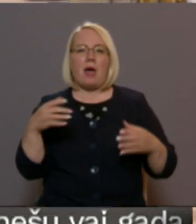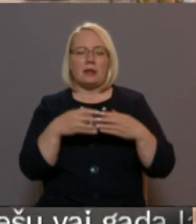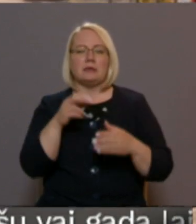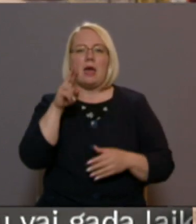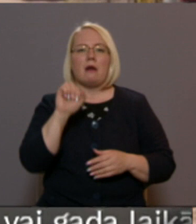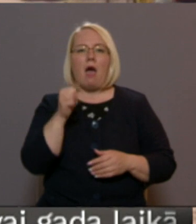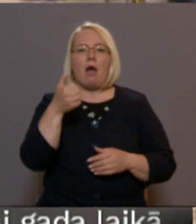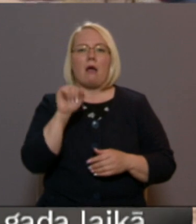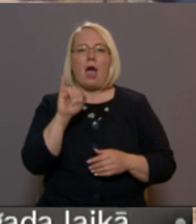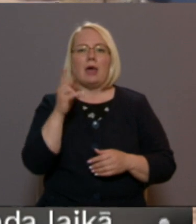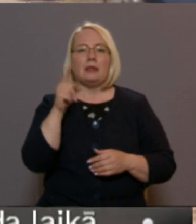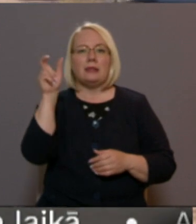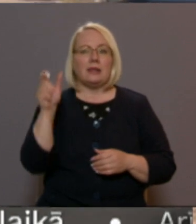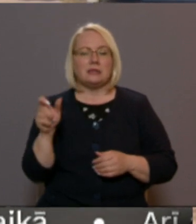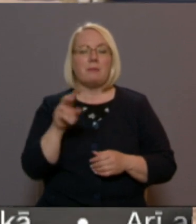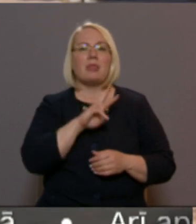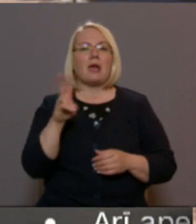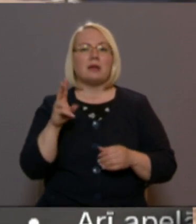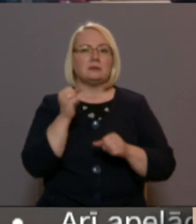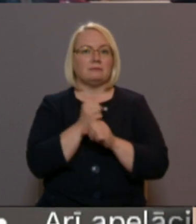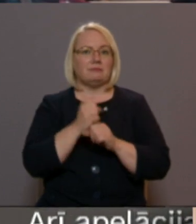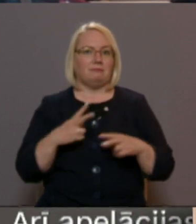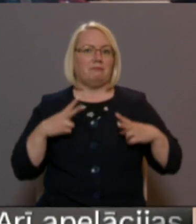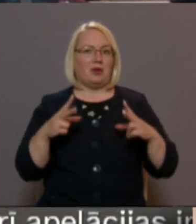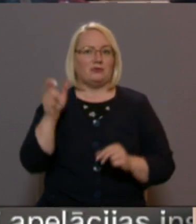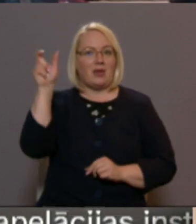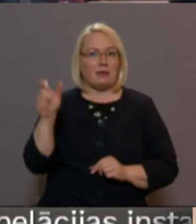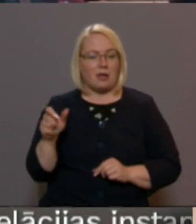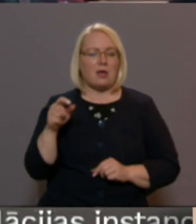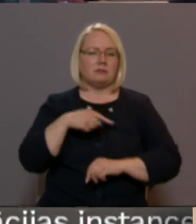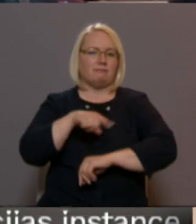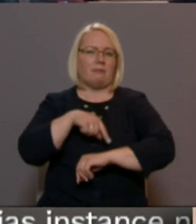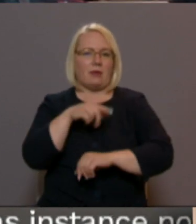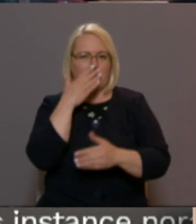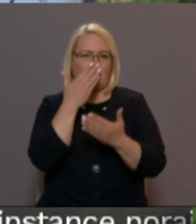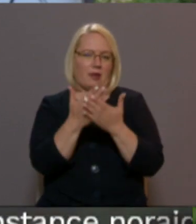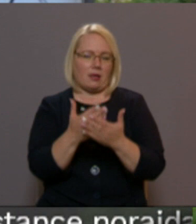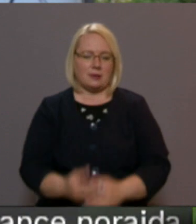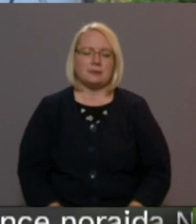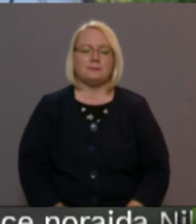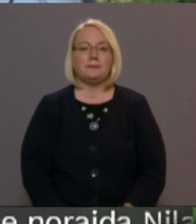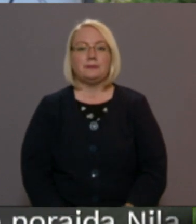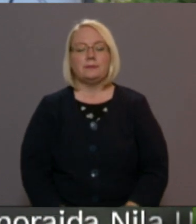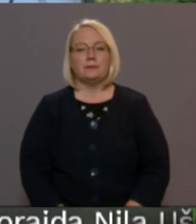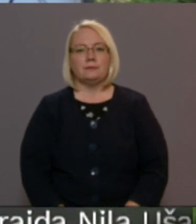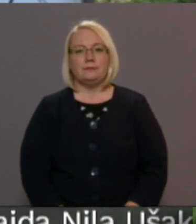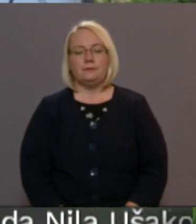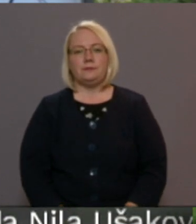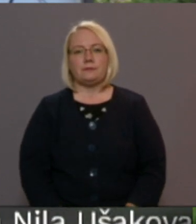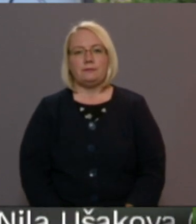Ragainis, bet to, kurš ieņems domas priekšsēdētāja Amatu, rādīs laiks. Sandra Paigiļkalne, Kaspars Daņaļevičs, Viduss Daugavas